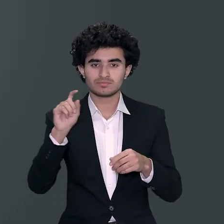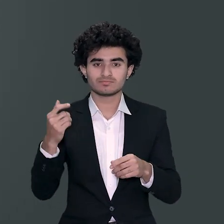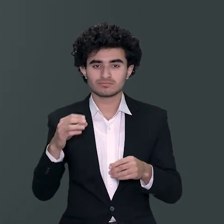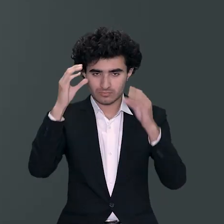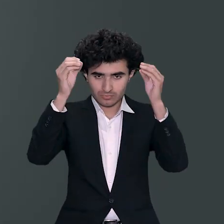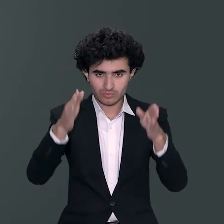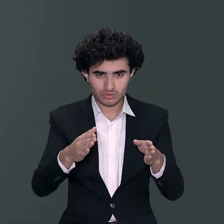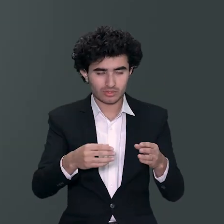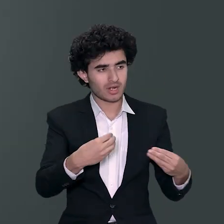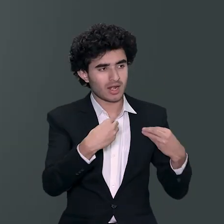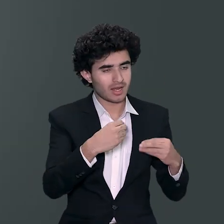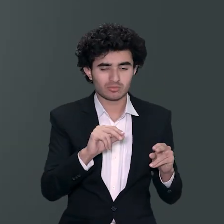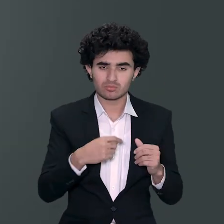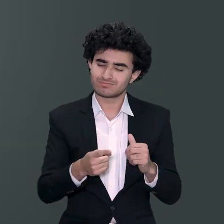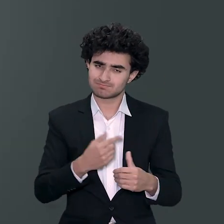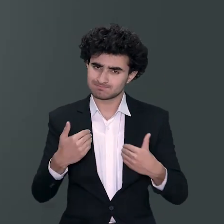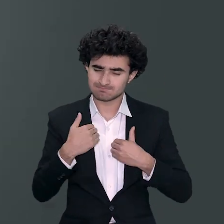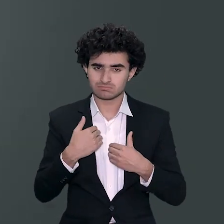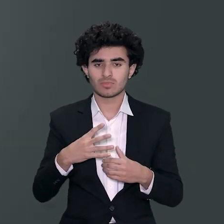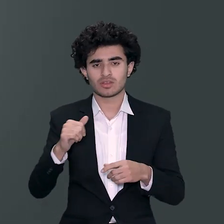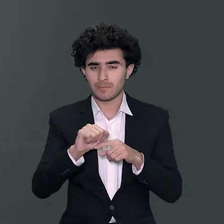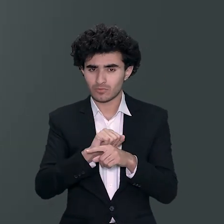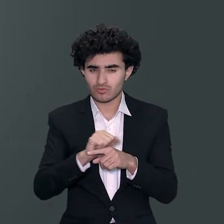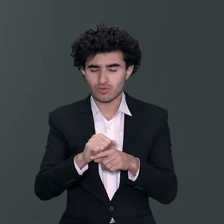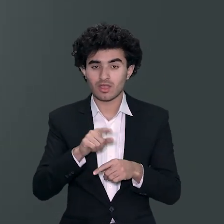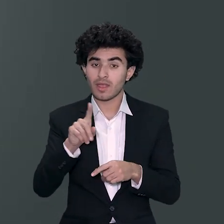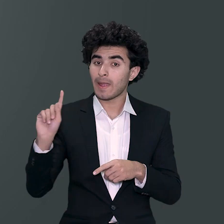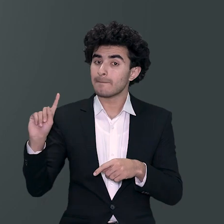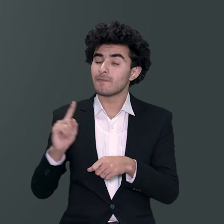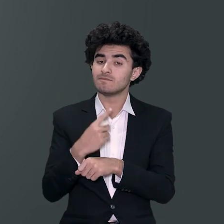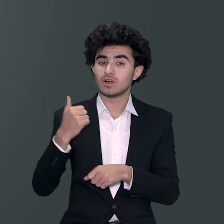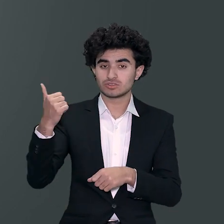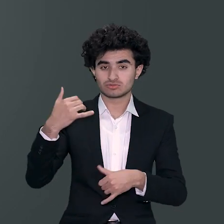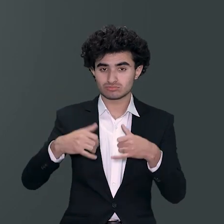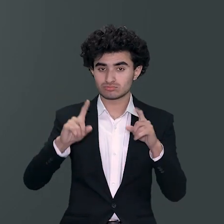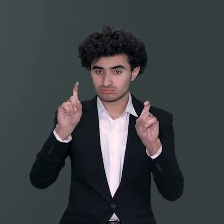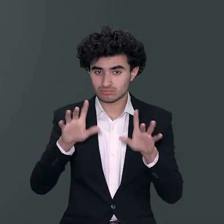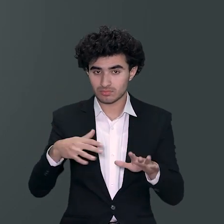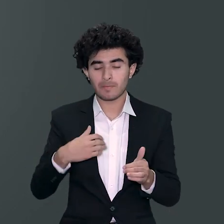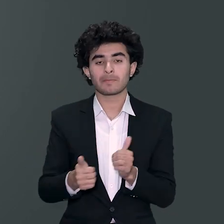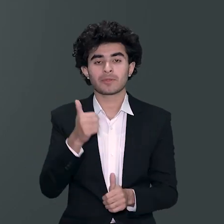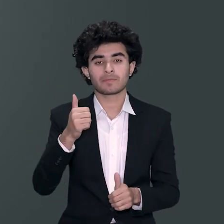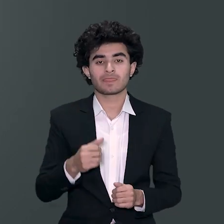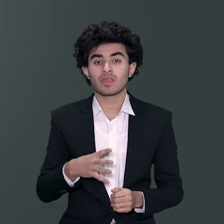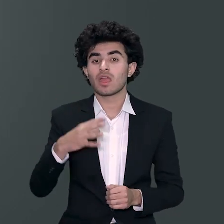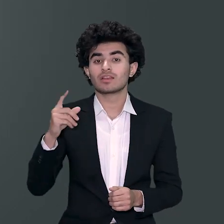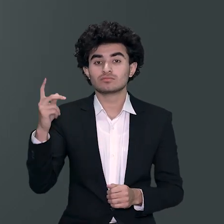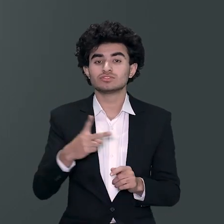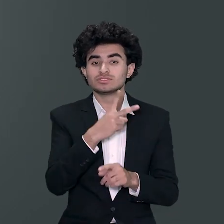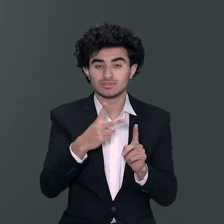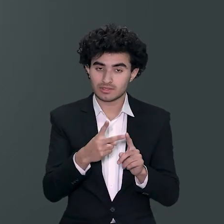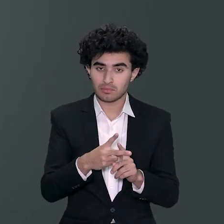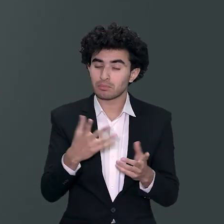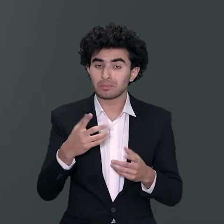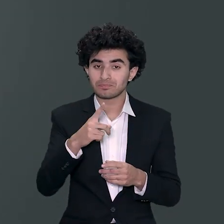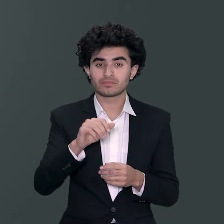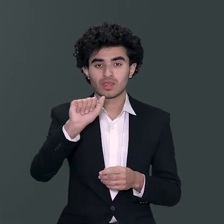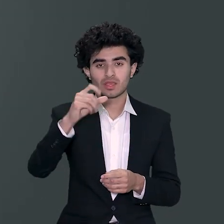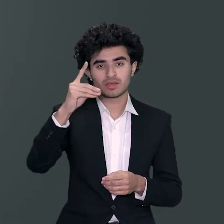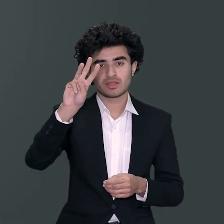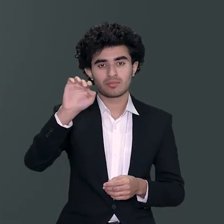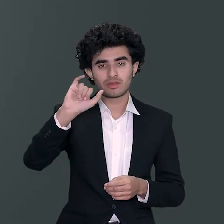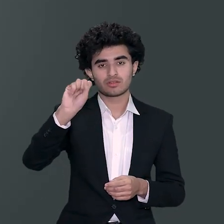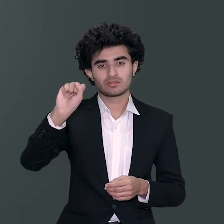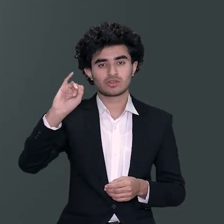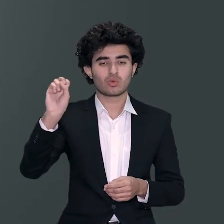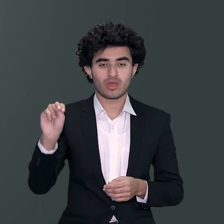کی books لی کسی teacher پہ rely نہیں کیا محنت کی انٹری ٹیسٹ میں جو پہلا ان کا انٹری ٹیسٹ ہے وہ qualify کر لیا second جو